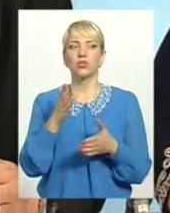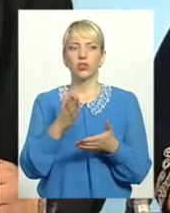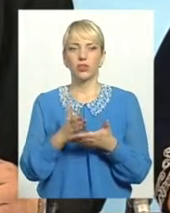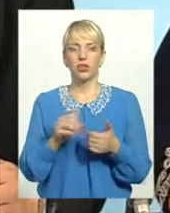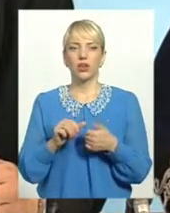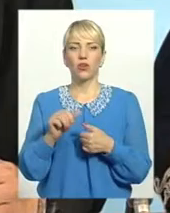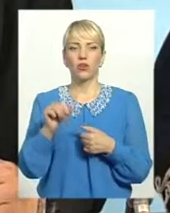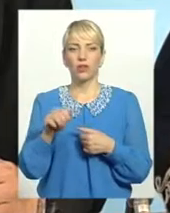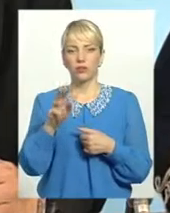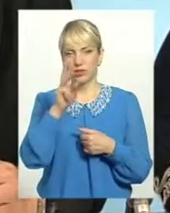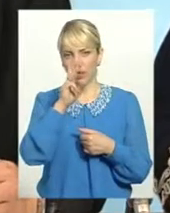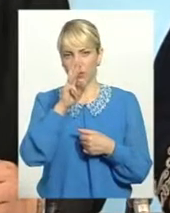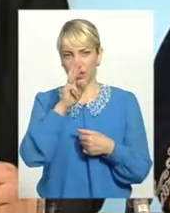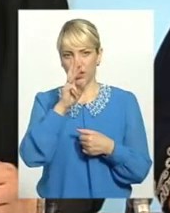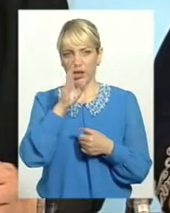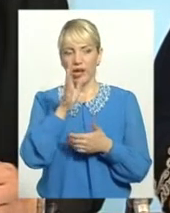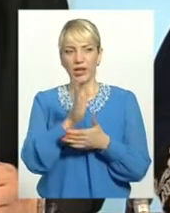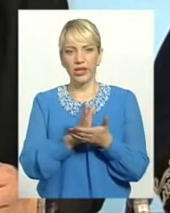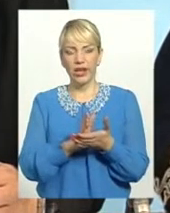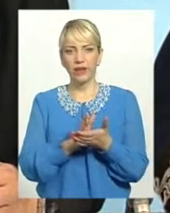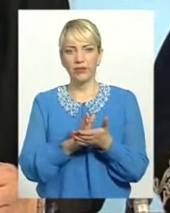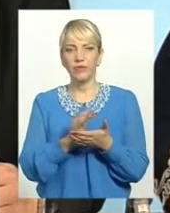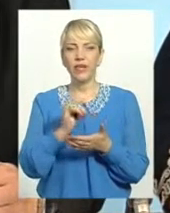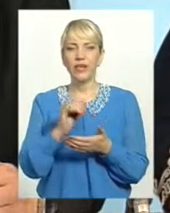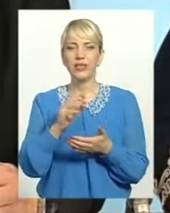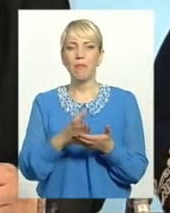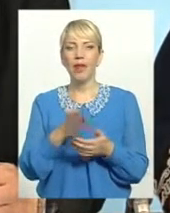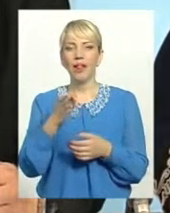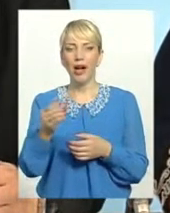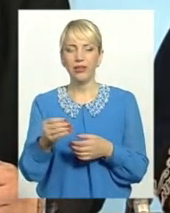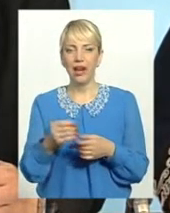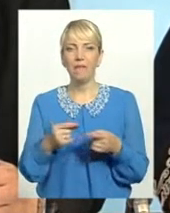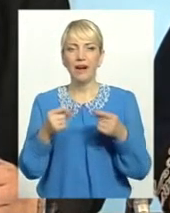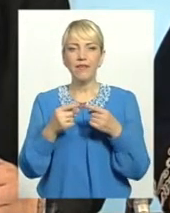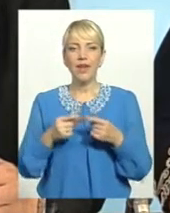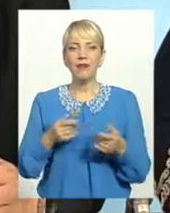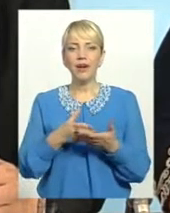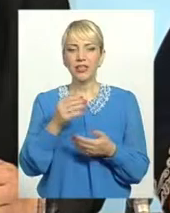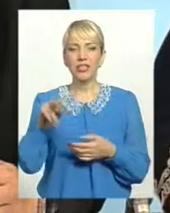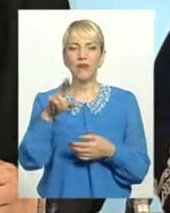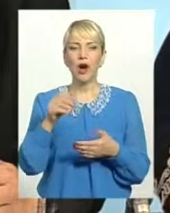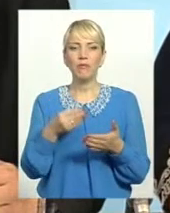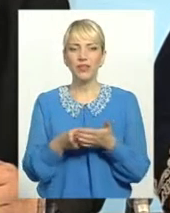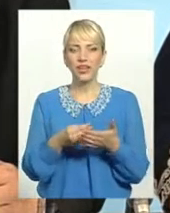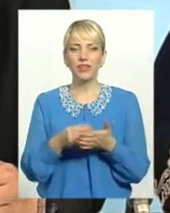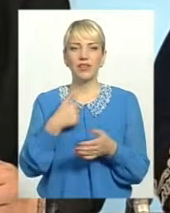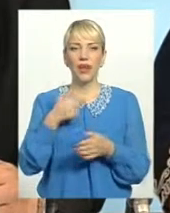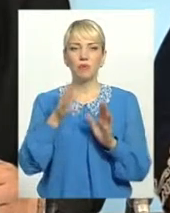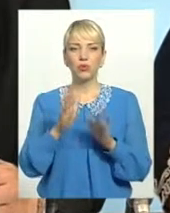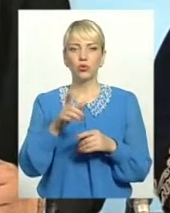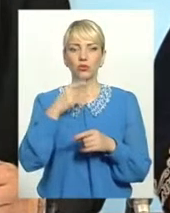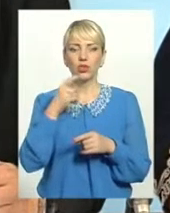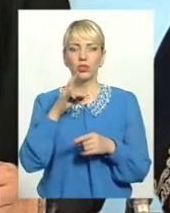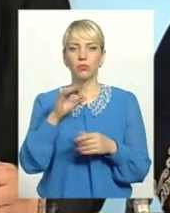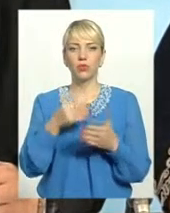заробітної плати, є і сплата певних платежів до бюджетів. Зокрема, я буду говорити про